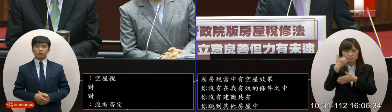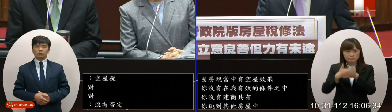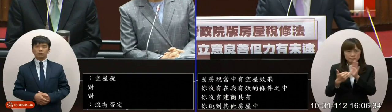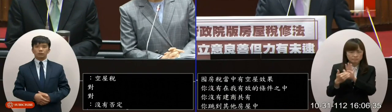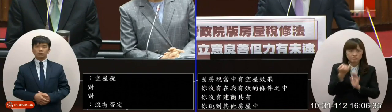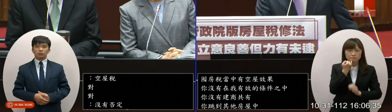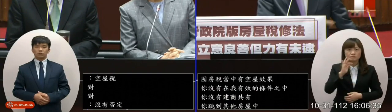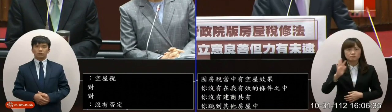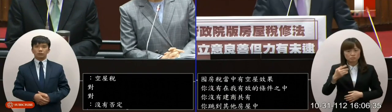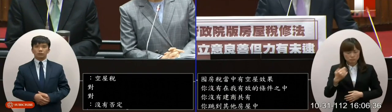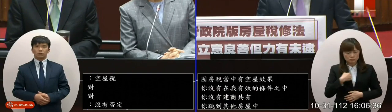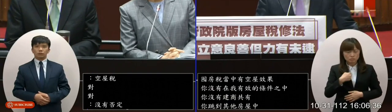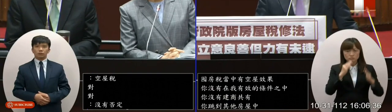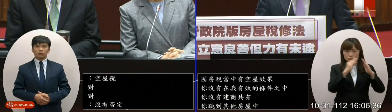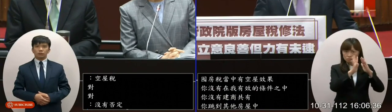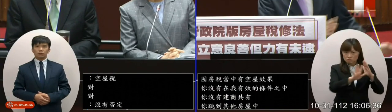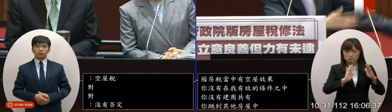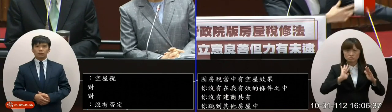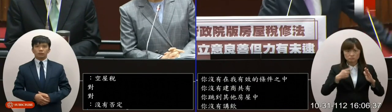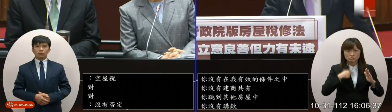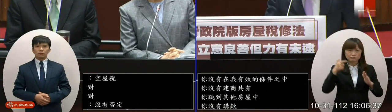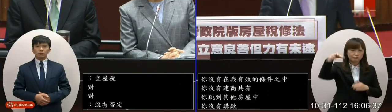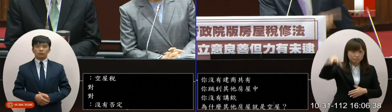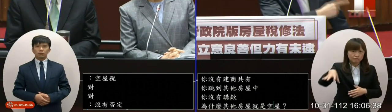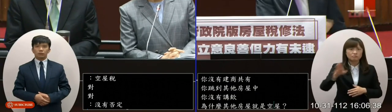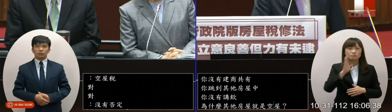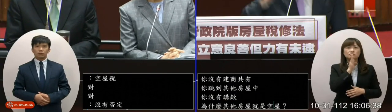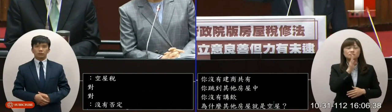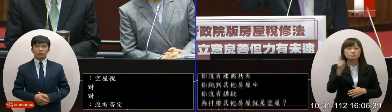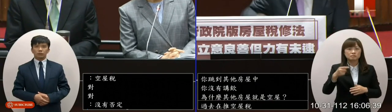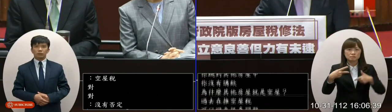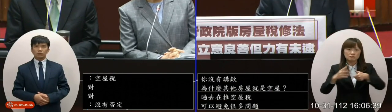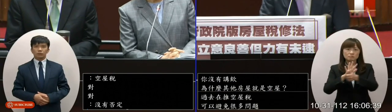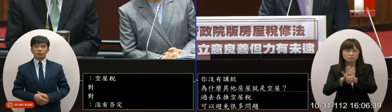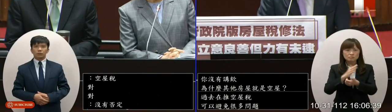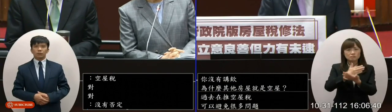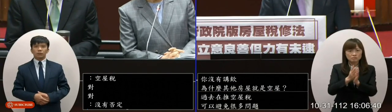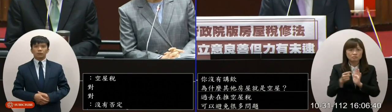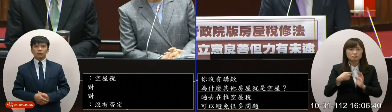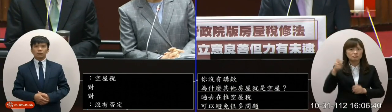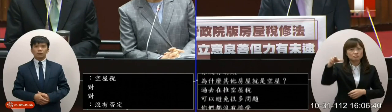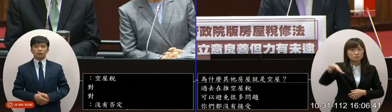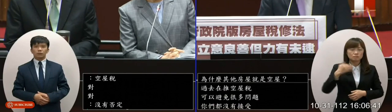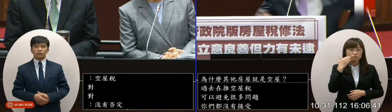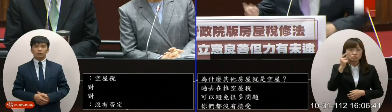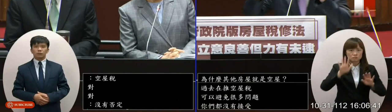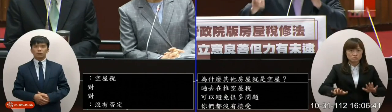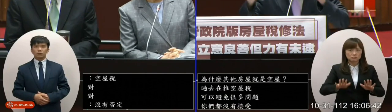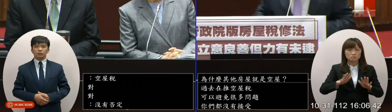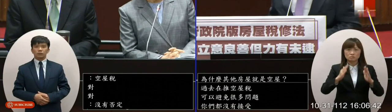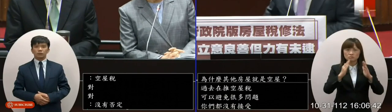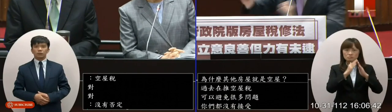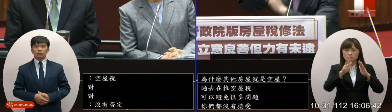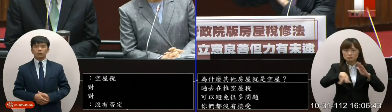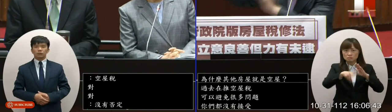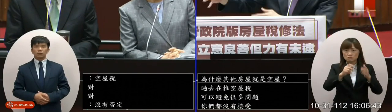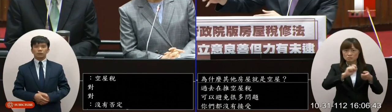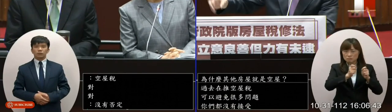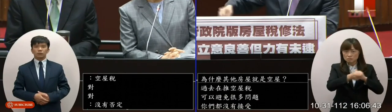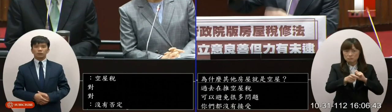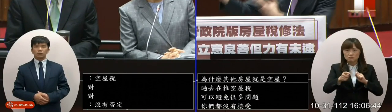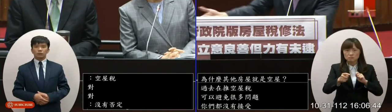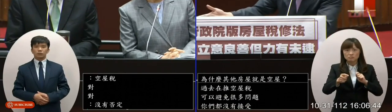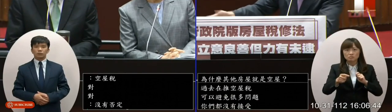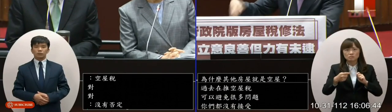我在偏鄉我在南投仁愛我三間五間結果我如果現在課同房稅我中稅了但是我在人口從命經濟